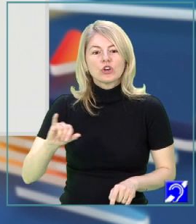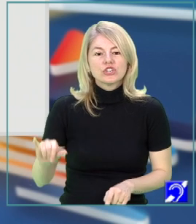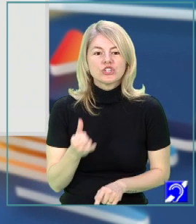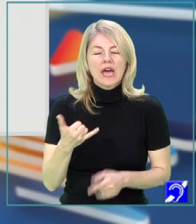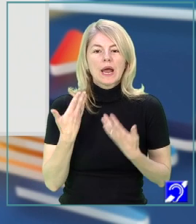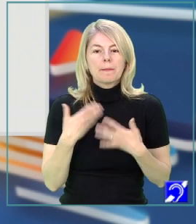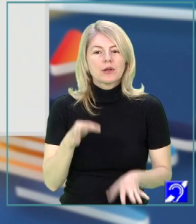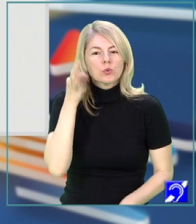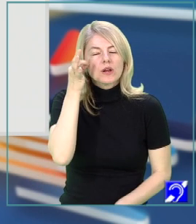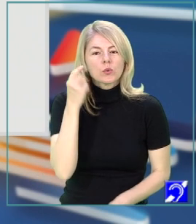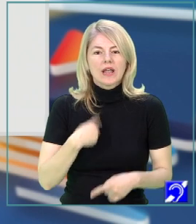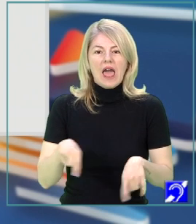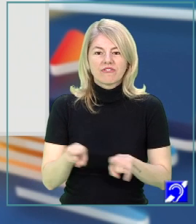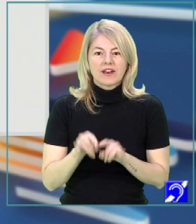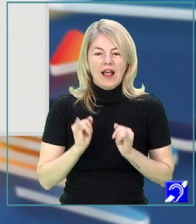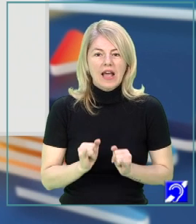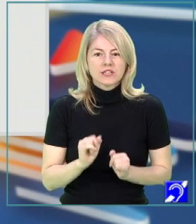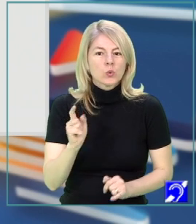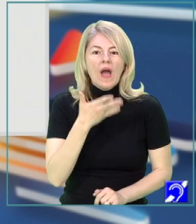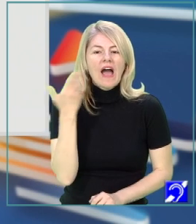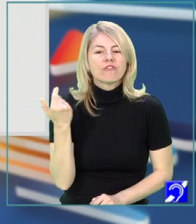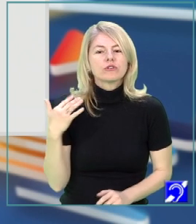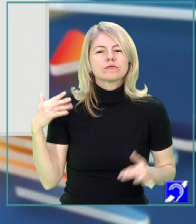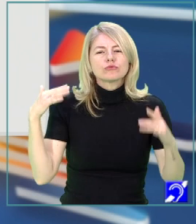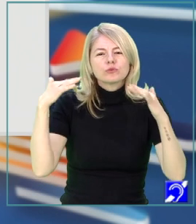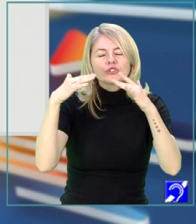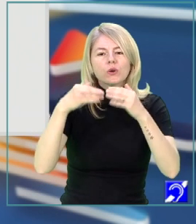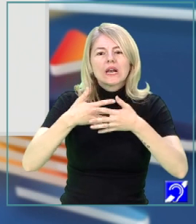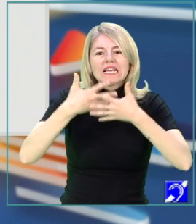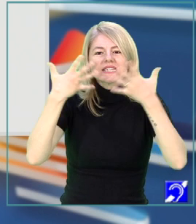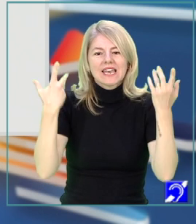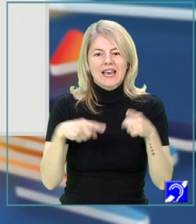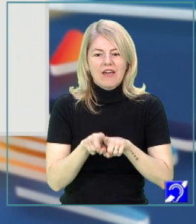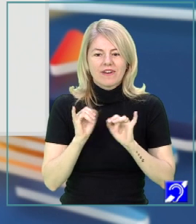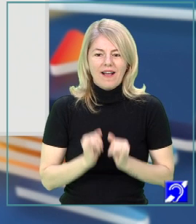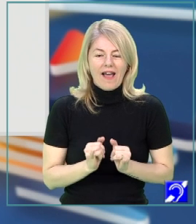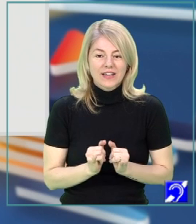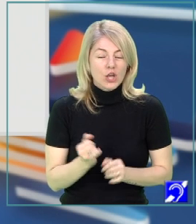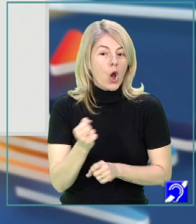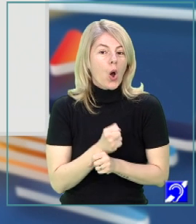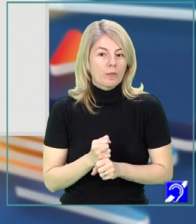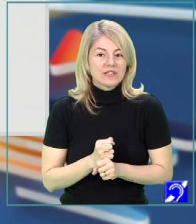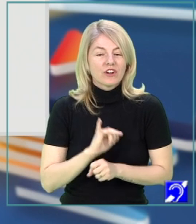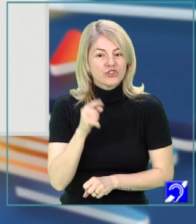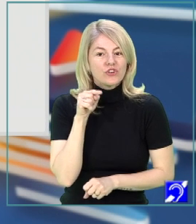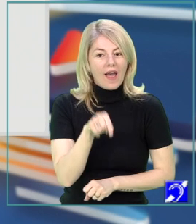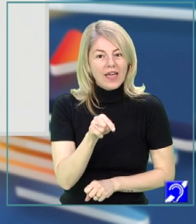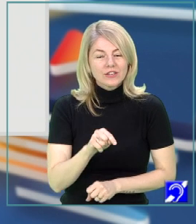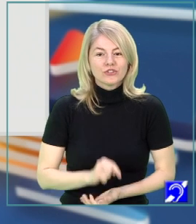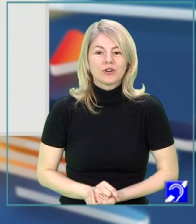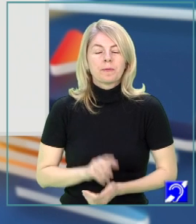pierdută în gânduri cazi. N-a fost nici cânt sub ceruri, seninul care iazi. Și observați că și aici